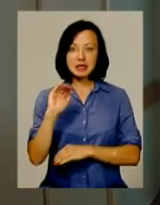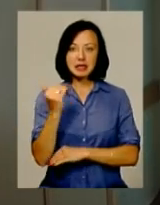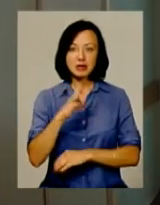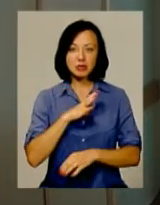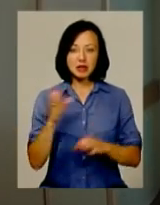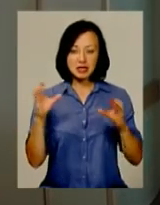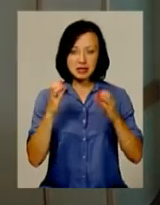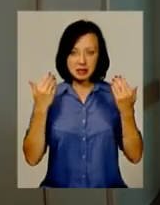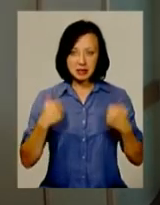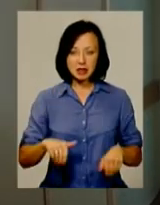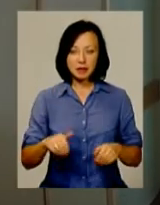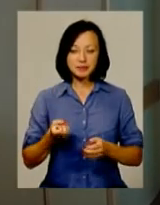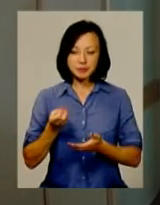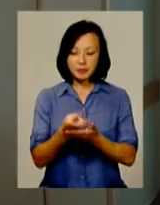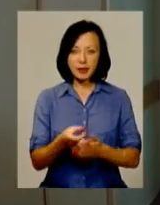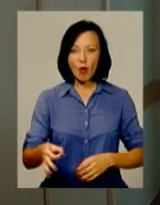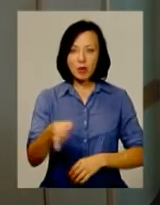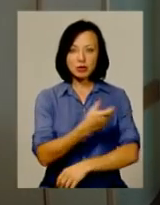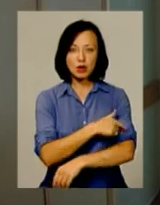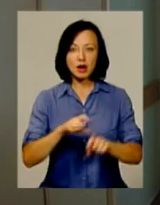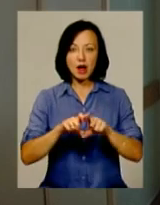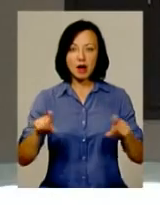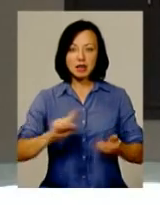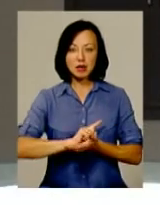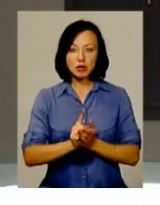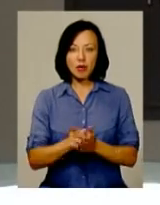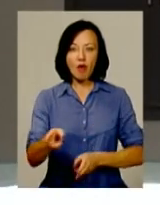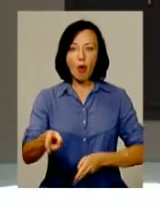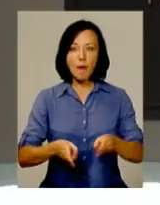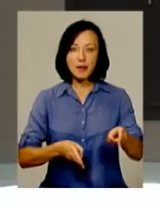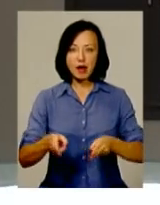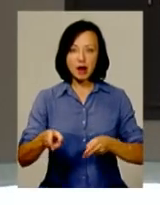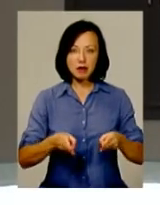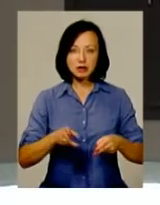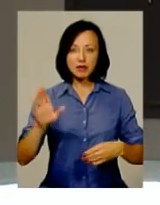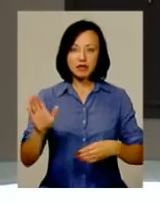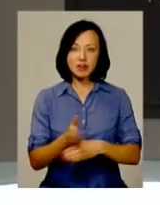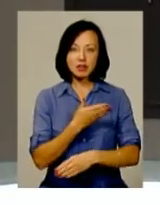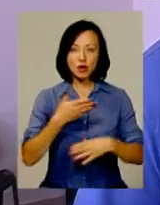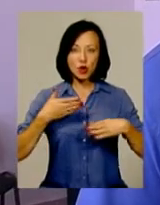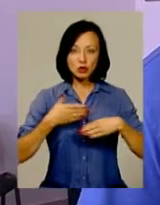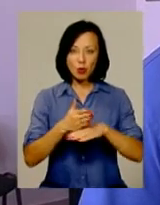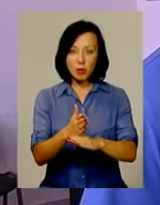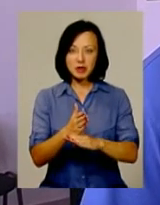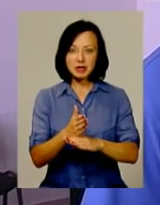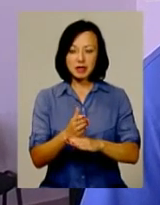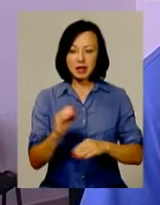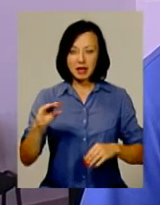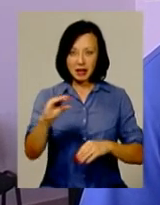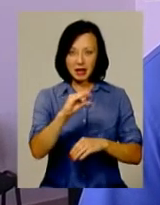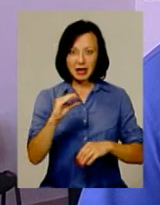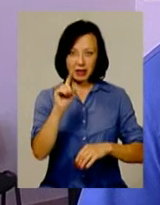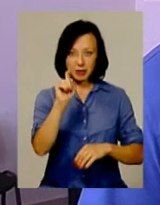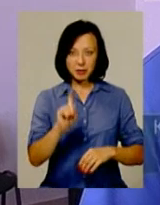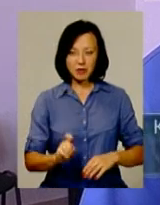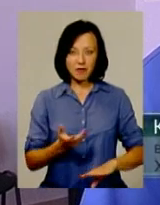Хлопчика одразу доправили до обласної лікарні, де провели термінову операцію, видаливши роздроблені хребці. Поступив у важкому стані,